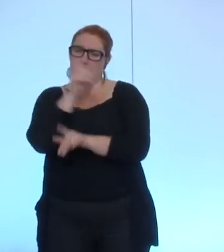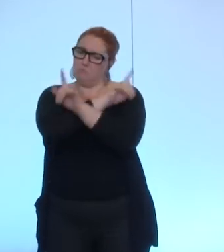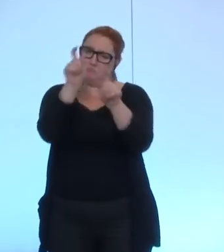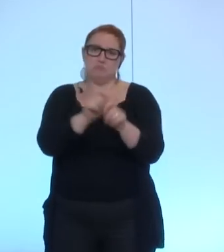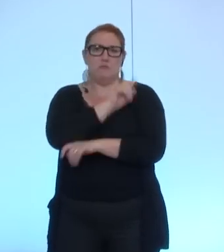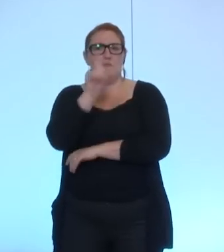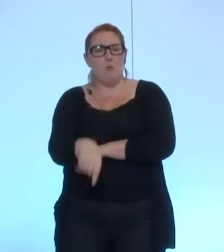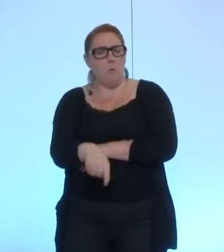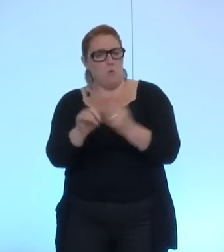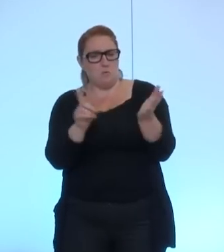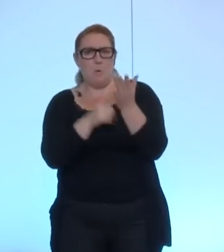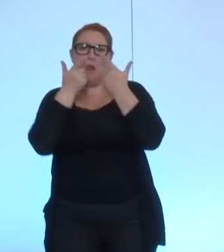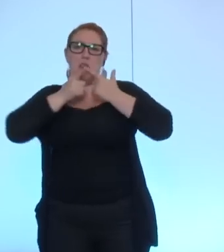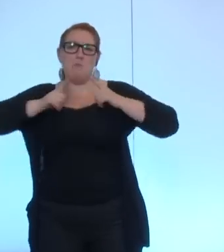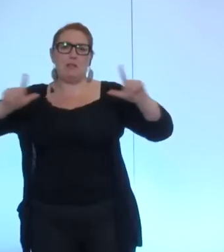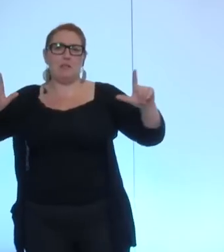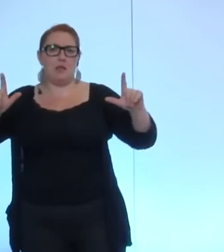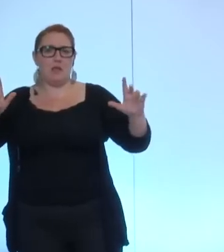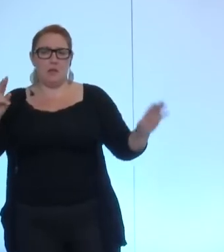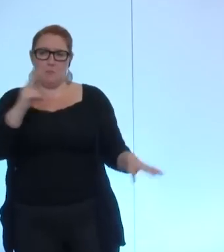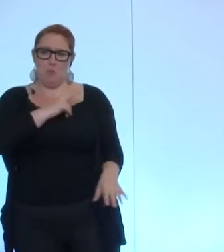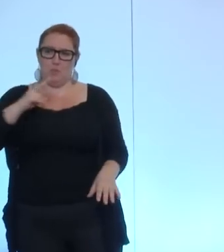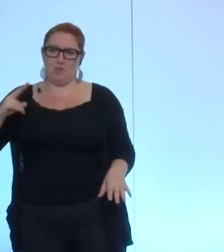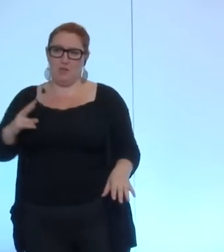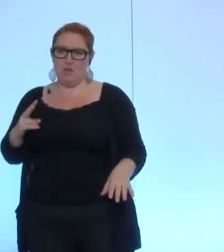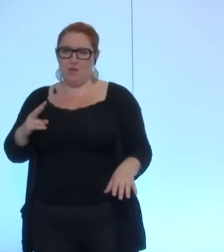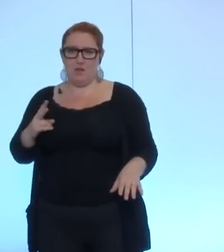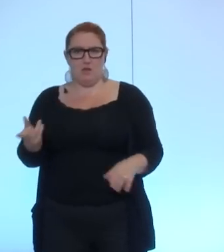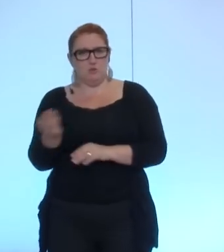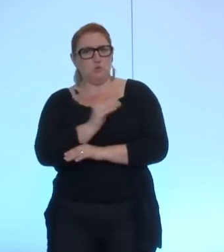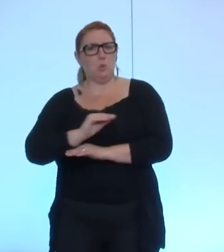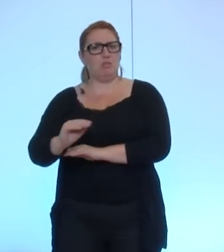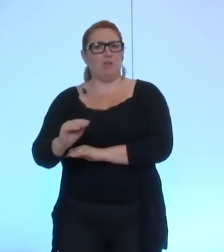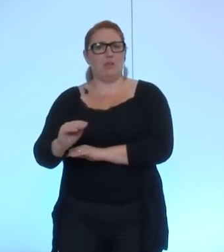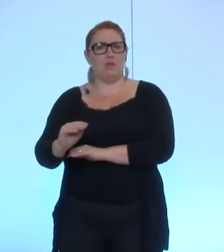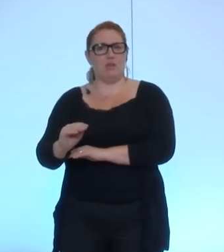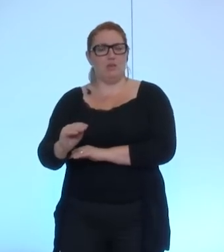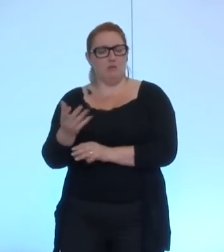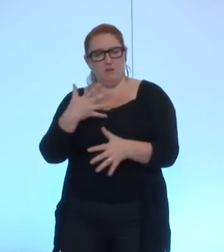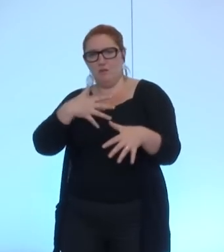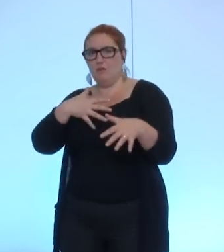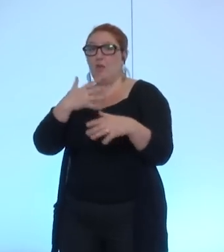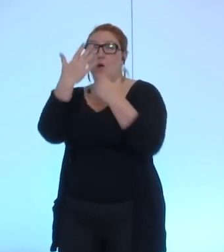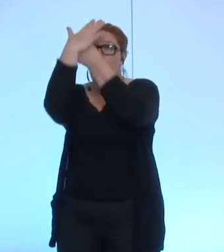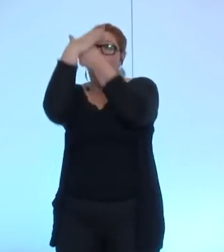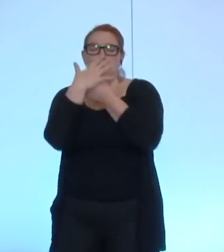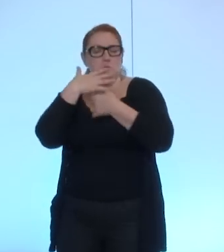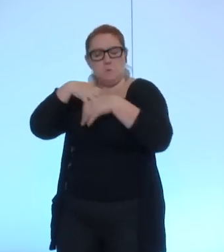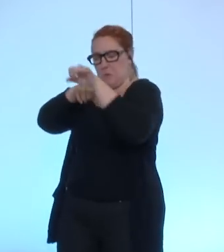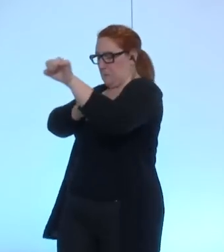sont la liberté la propriété la sûreté et la résistance à l'oppression